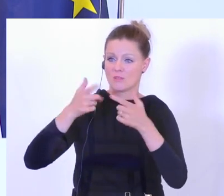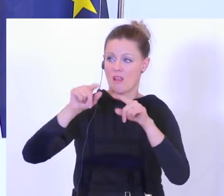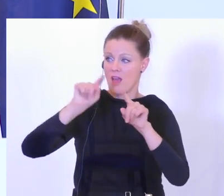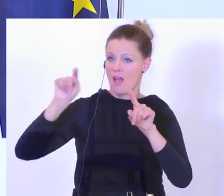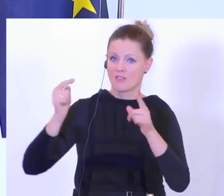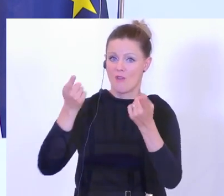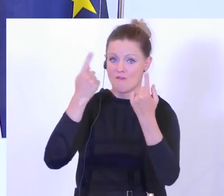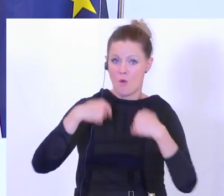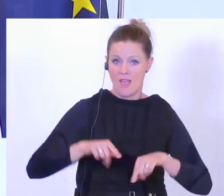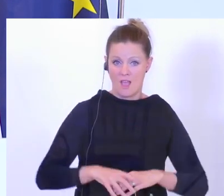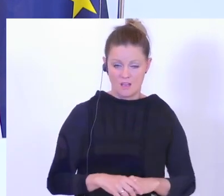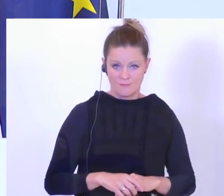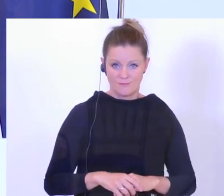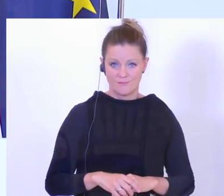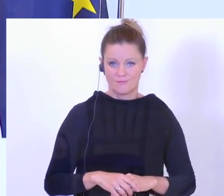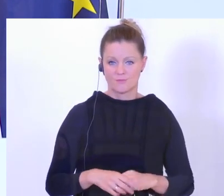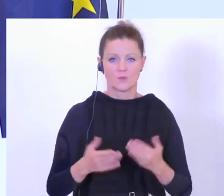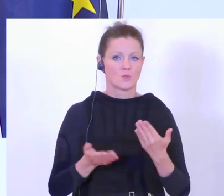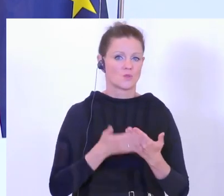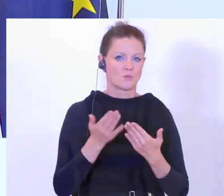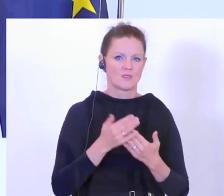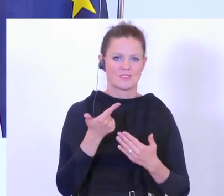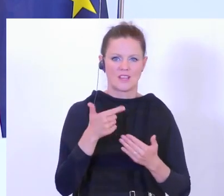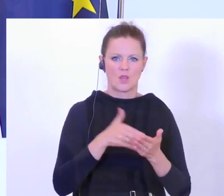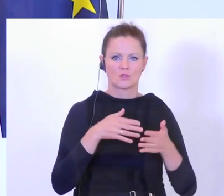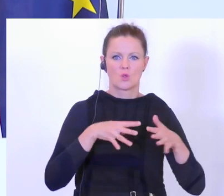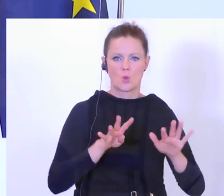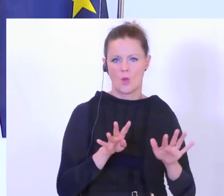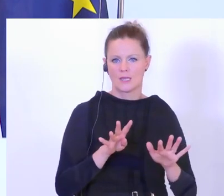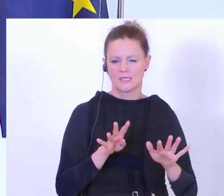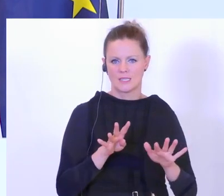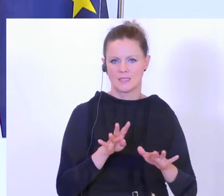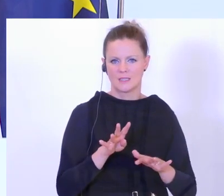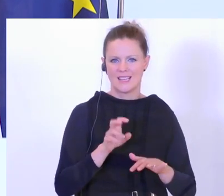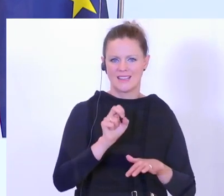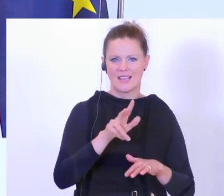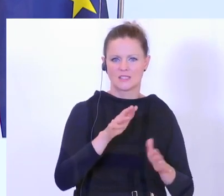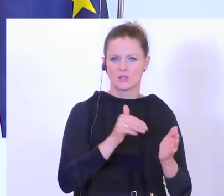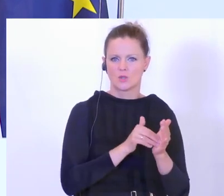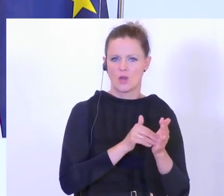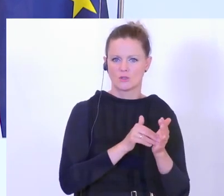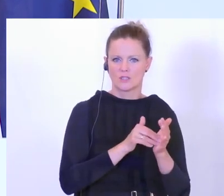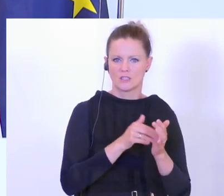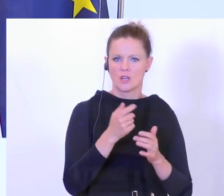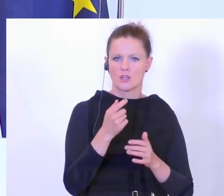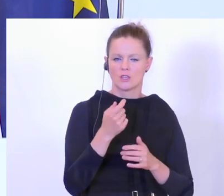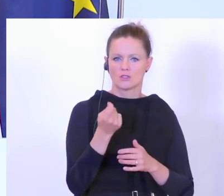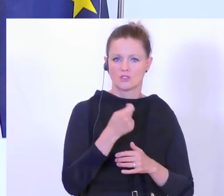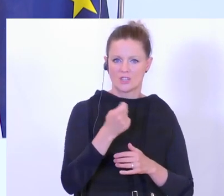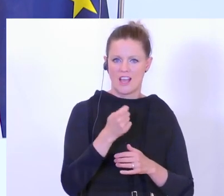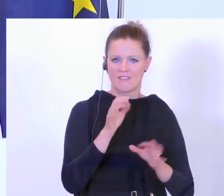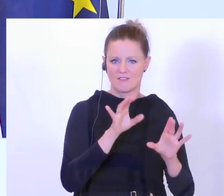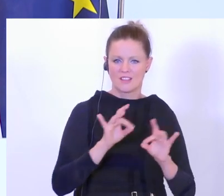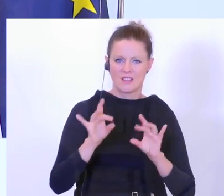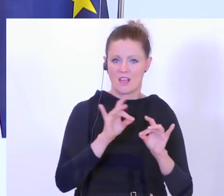Täter herkommen. Das sind zum Beispiel im Jahr 2019 bei 13.000 Straftaten waren es Rumänen.